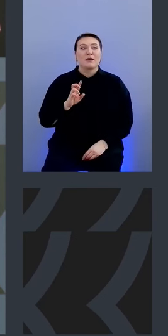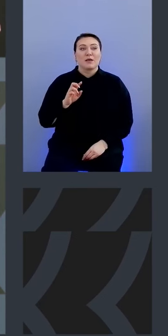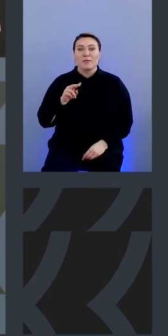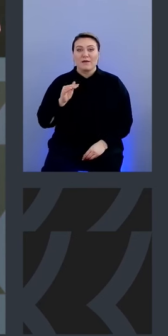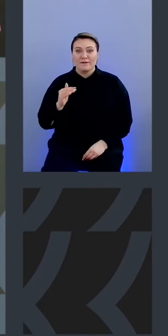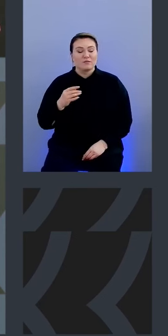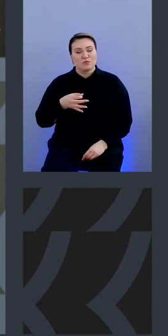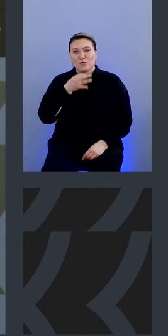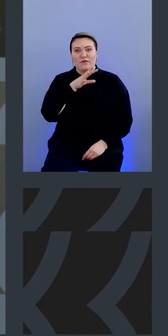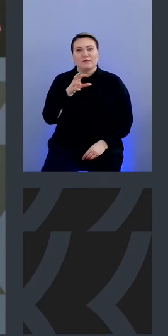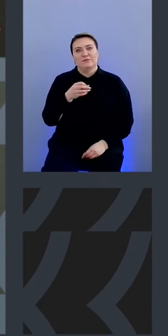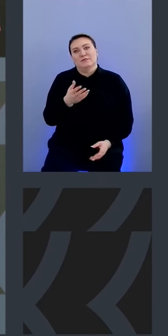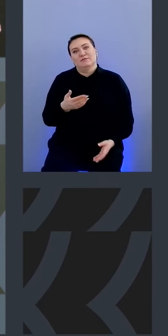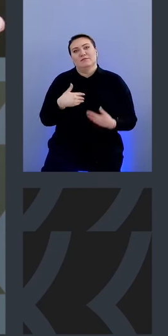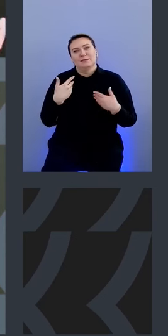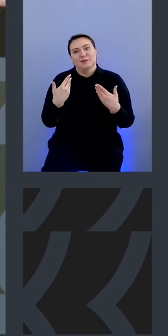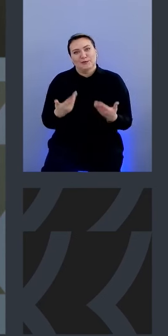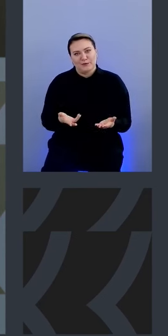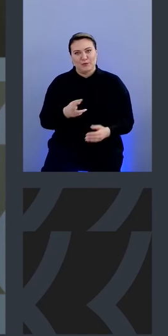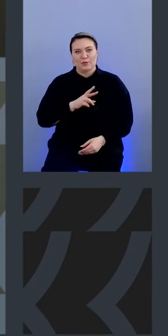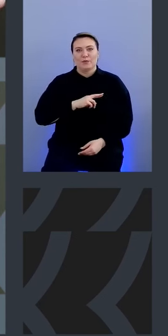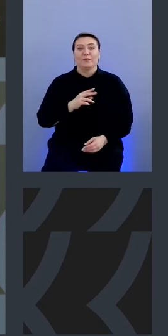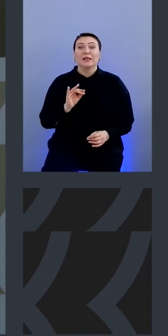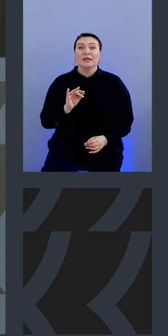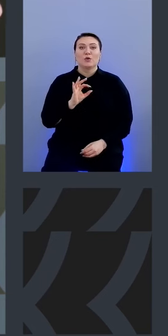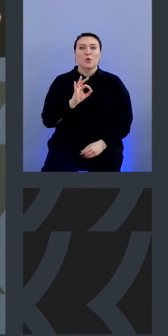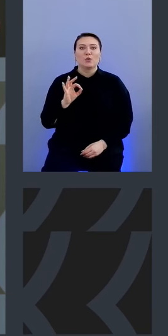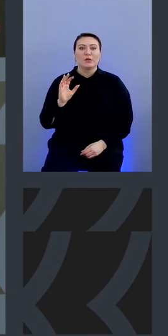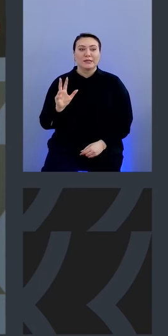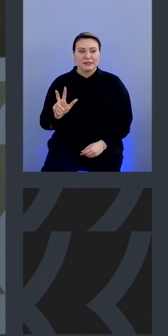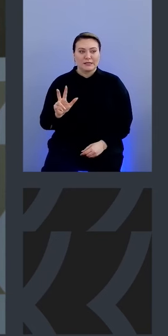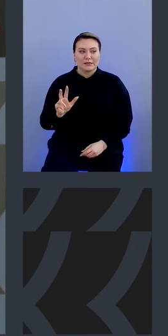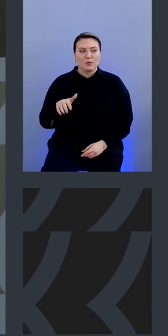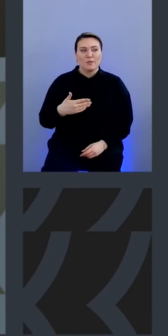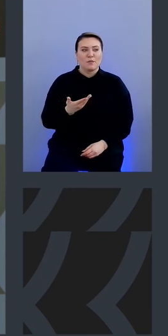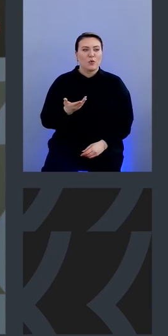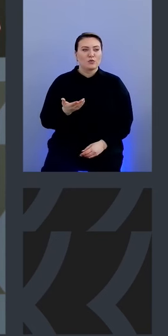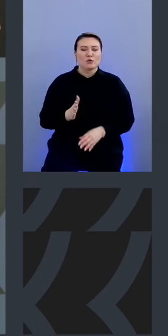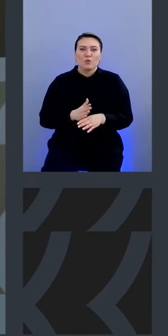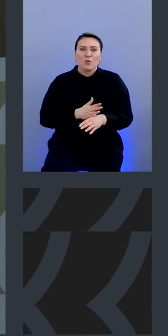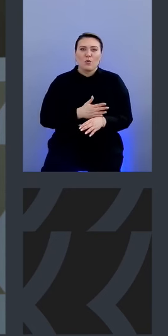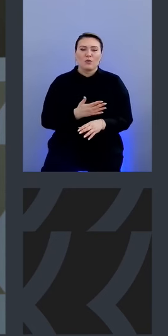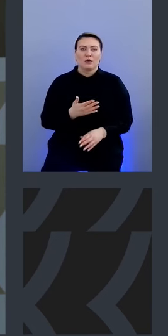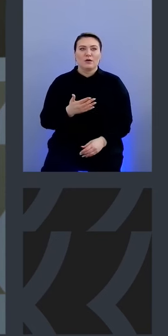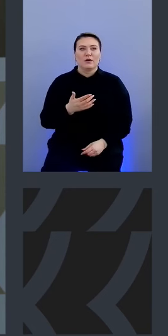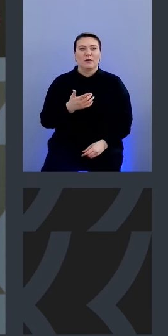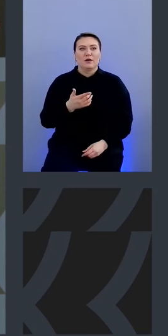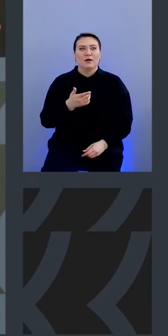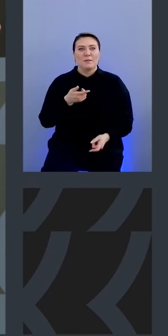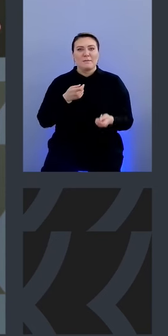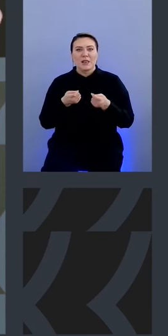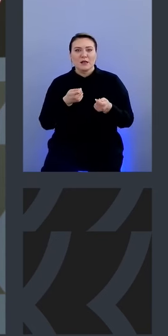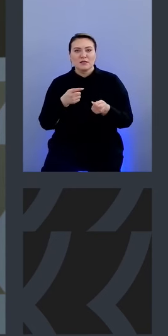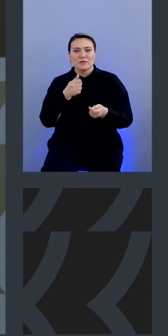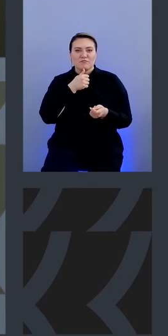классно очень нравится всем советую и как раз таки ноль-ноль-три то есть после долл после долгого оператива пилотирования